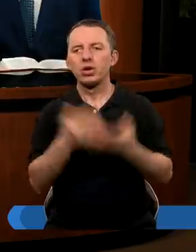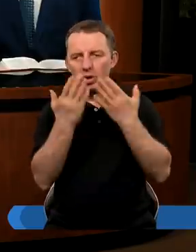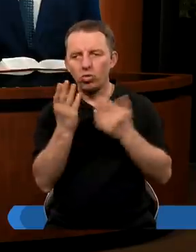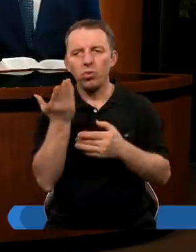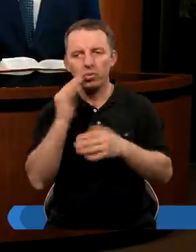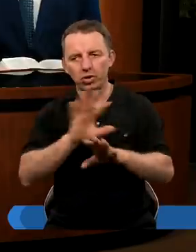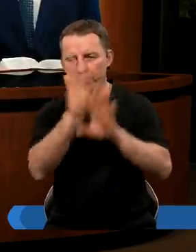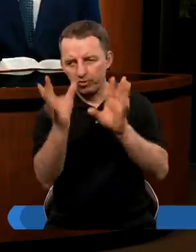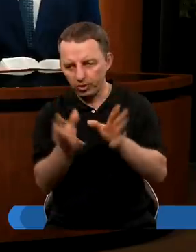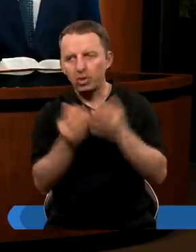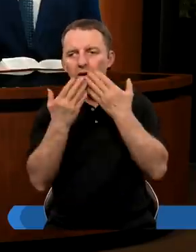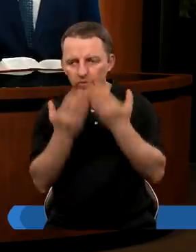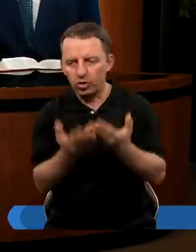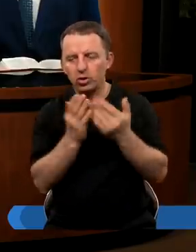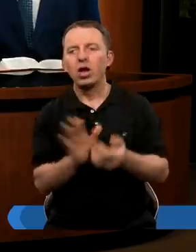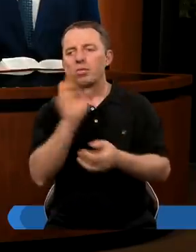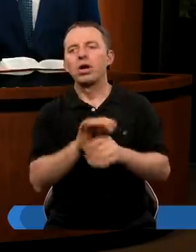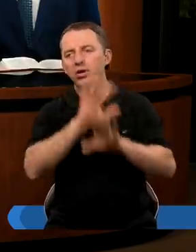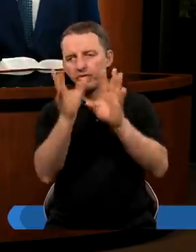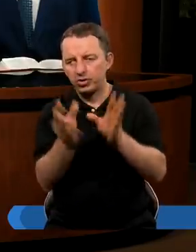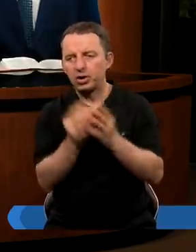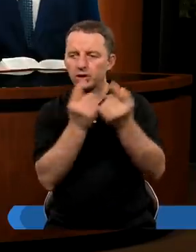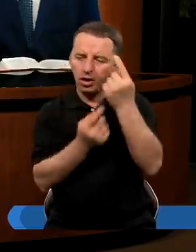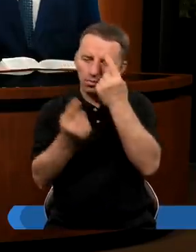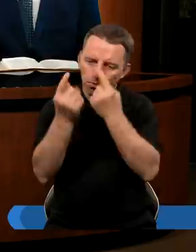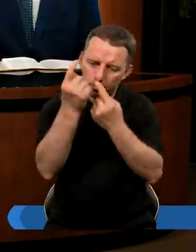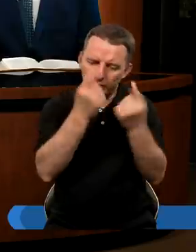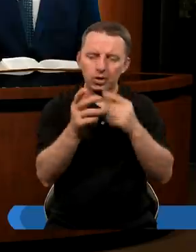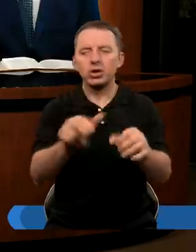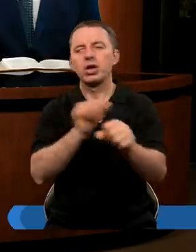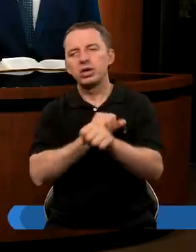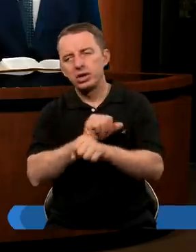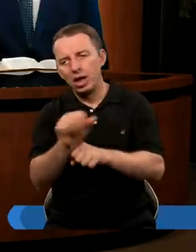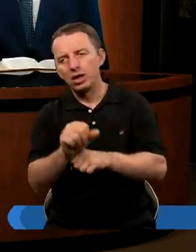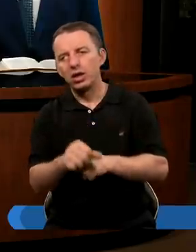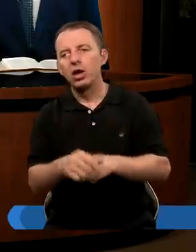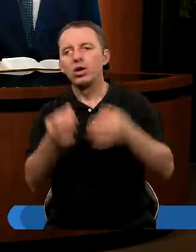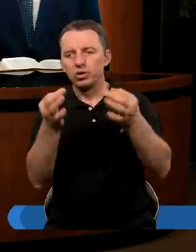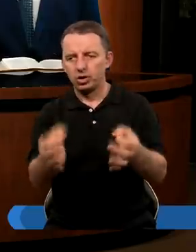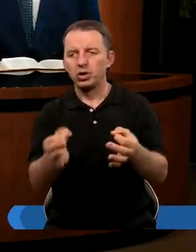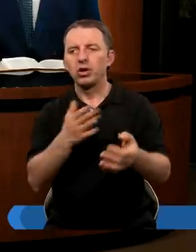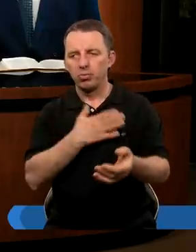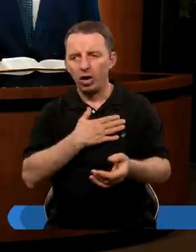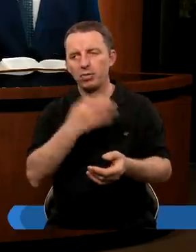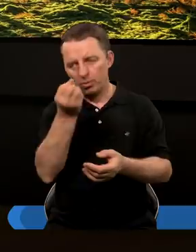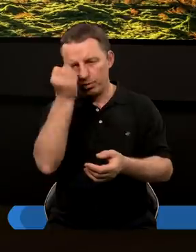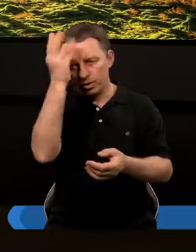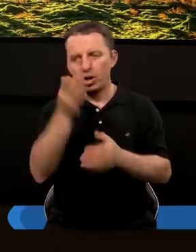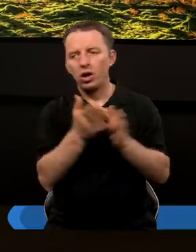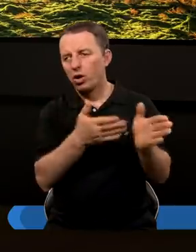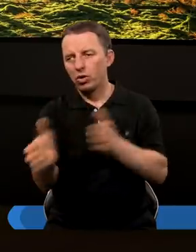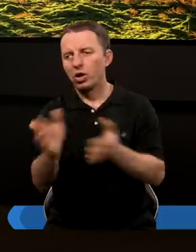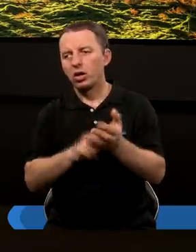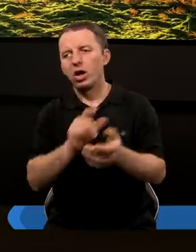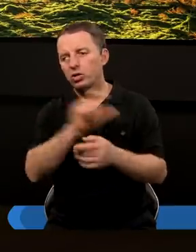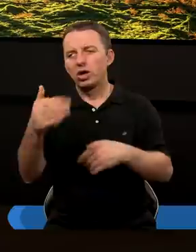Tak, bardzo dziękuję. Sądę, że też jesteśmy dzięczni Bogu za te wszystkie myśli, za to, że jesteśmy o tą wiedzę dzisiaj mądrzejsi i bardziej